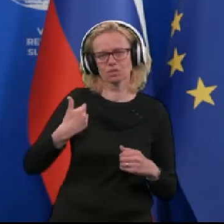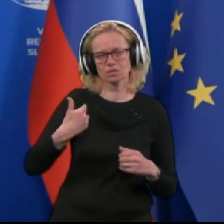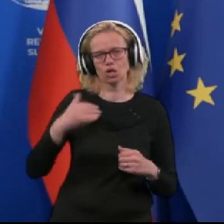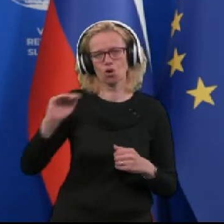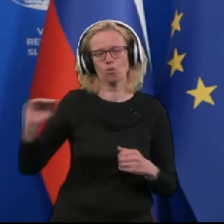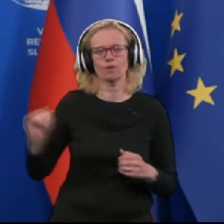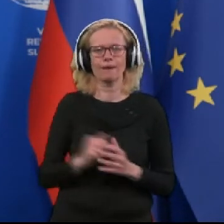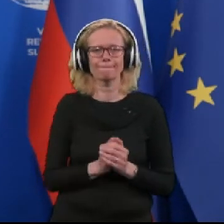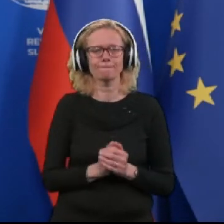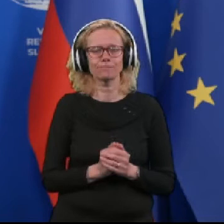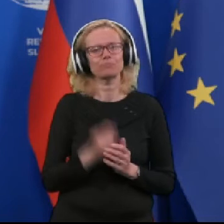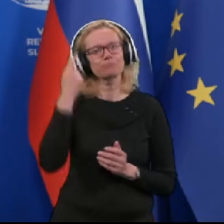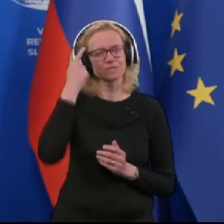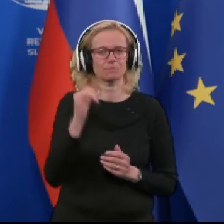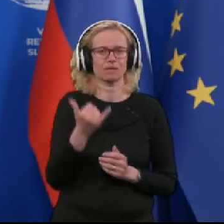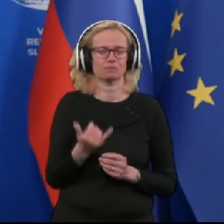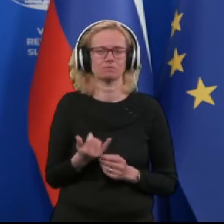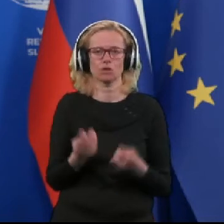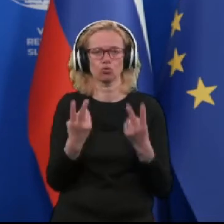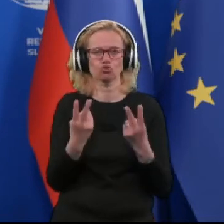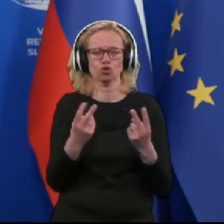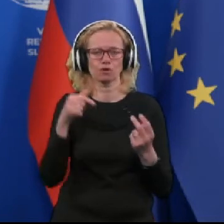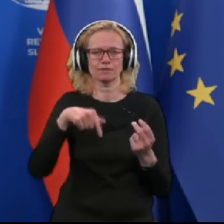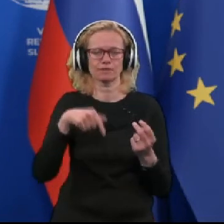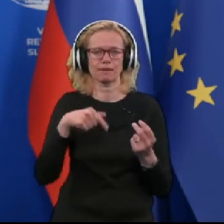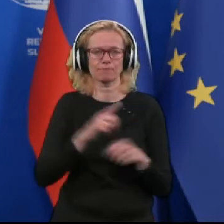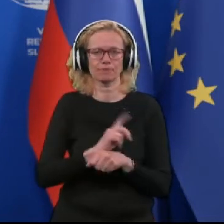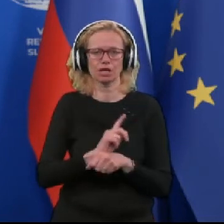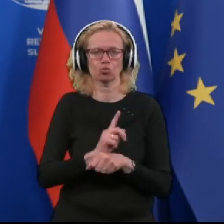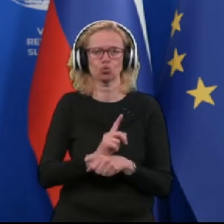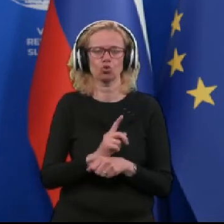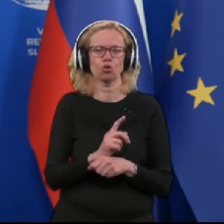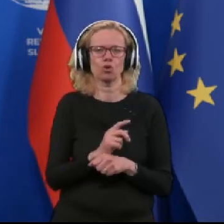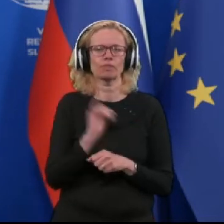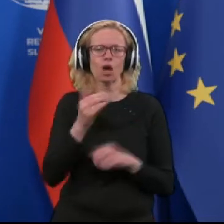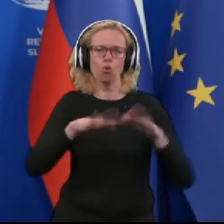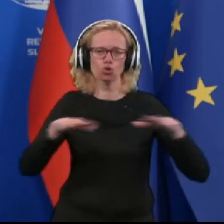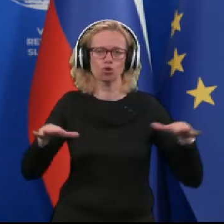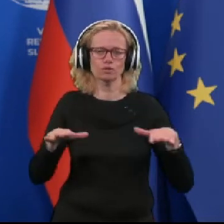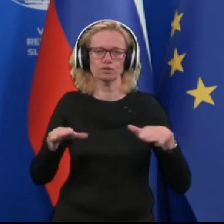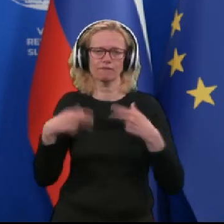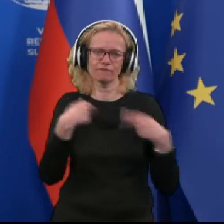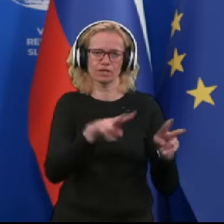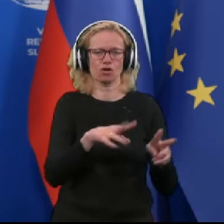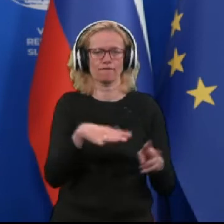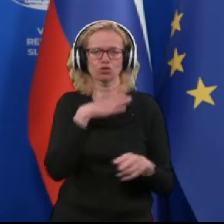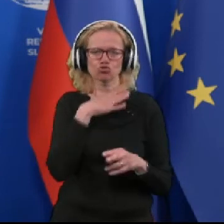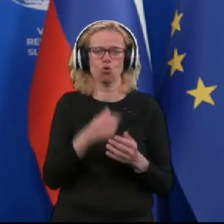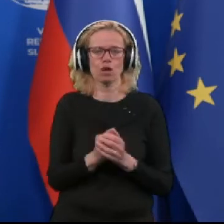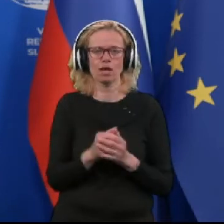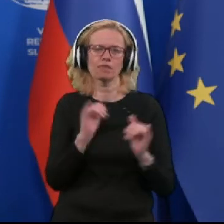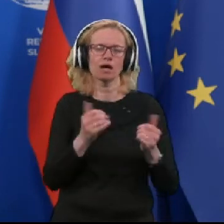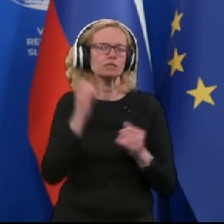mislim, da je ključno v tem trenutku, da se otroci vrnejo v šole in da